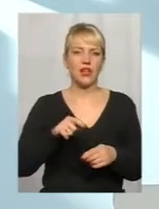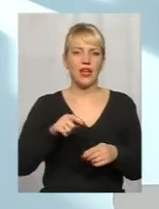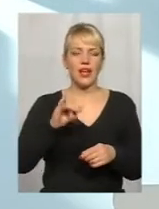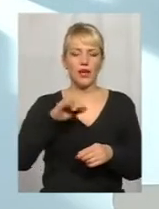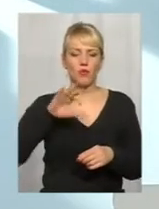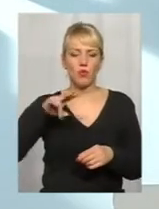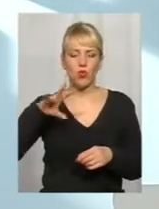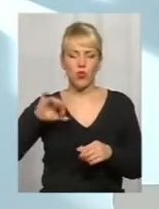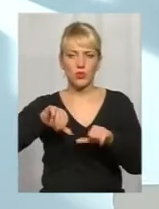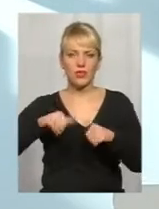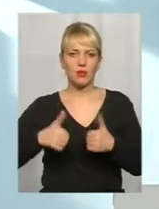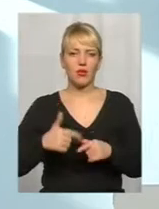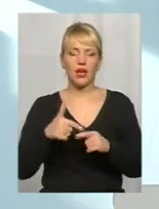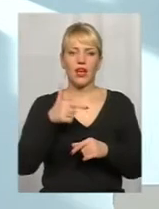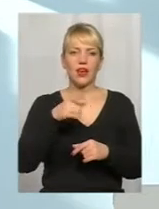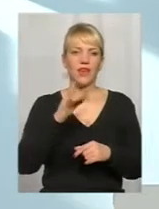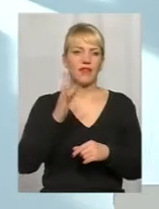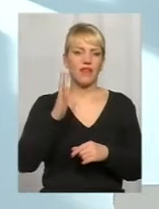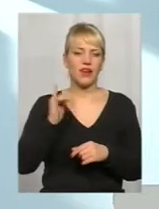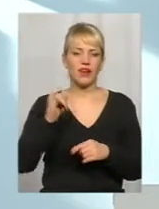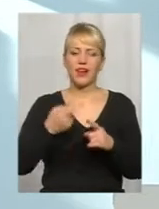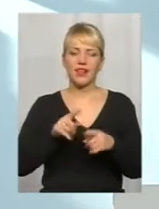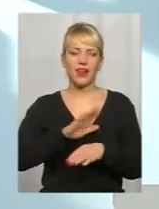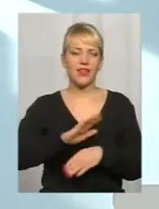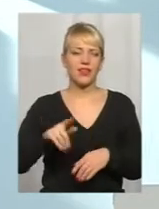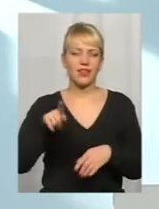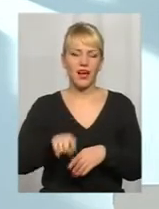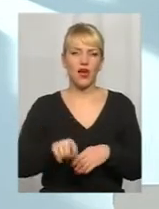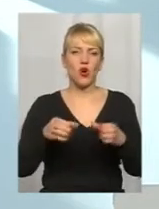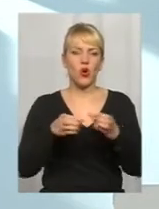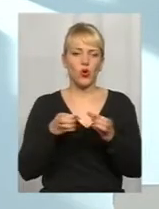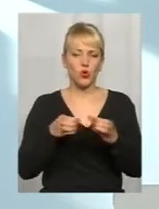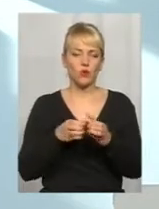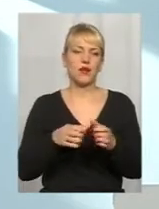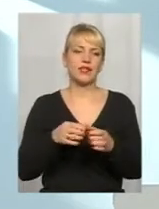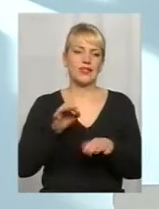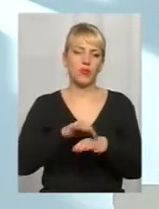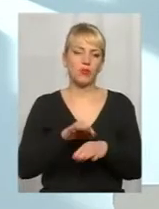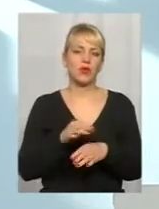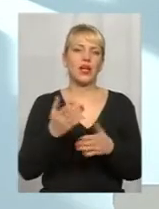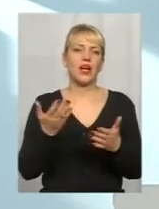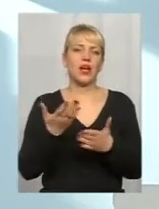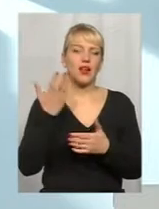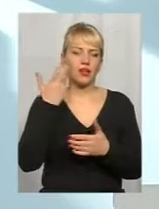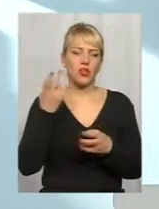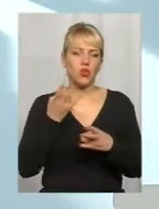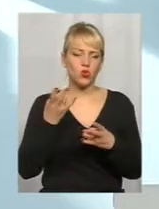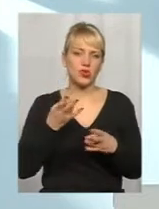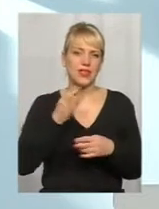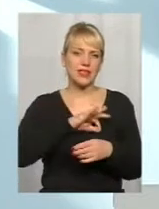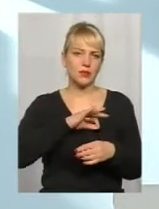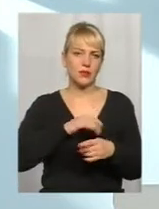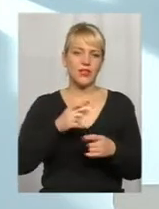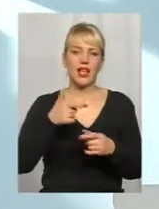але РВИ – це не та група заболеваний, при которых стоит использовать такую тяжелую артиллерію, даже при гриппі этого не стоит делать, тому що